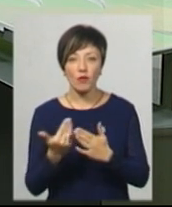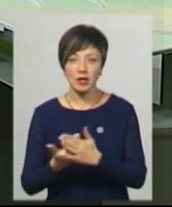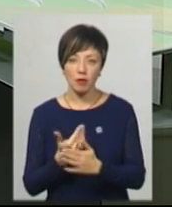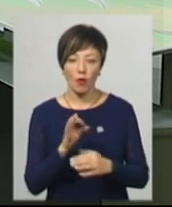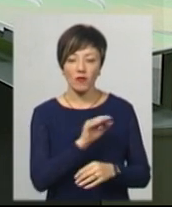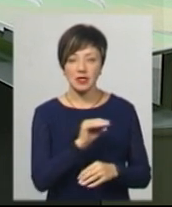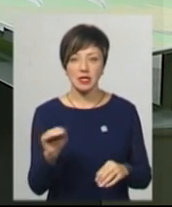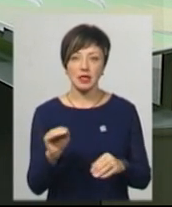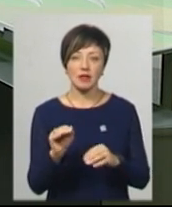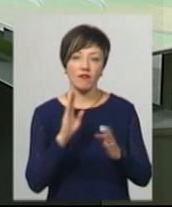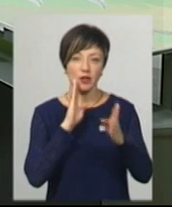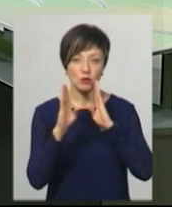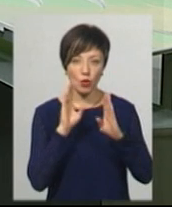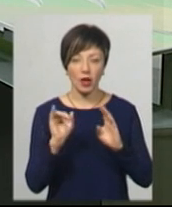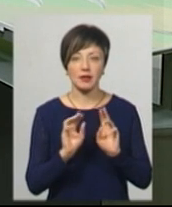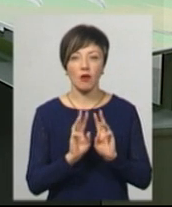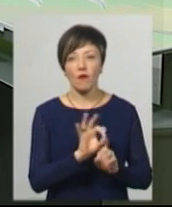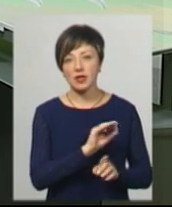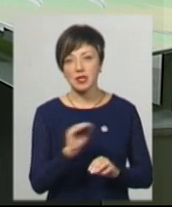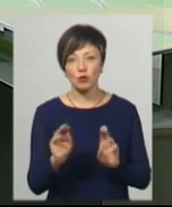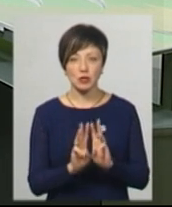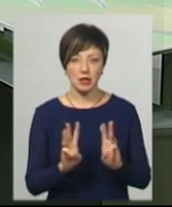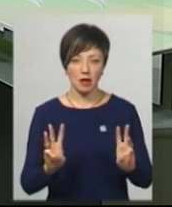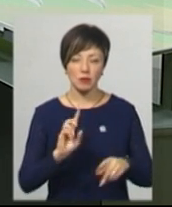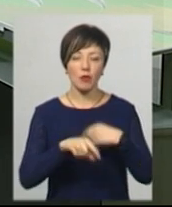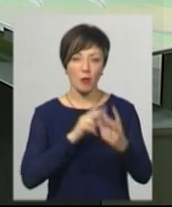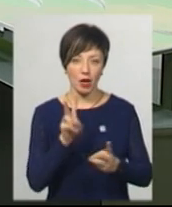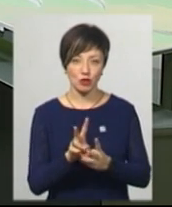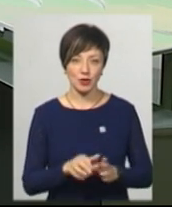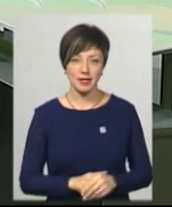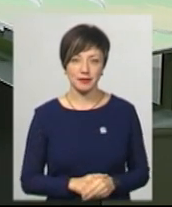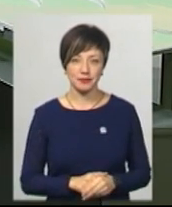на офіційній сторінці у Фейсбук та на нашому офіційному сайті. Побачимось!